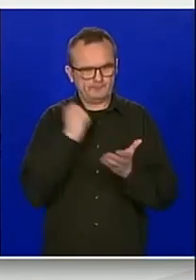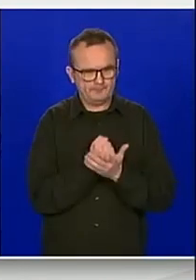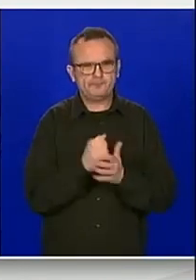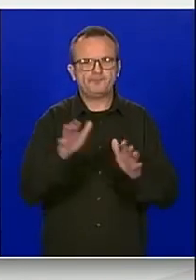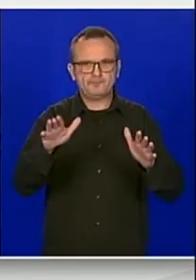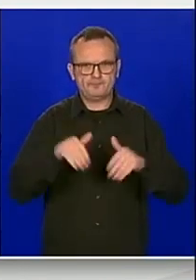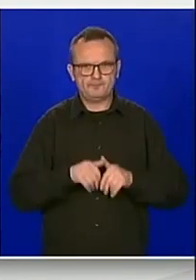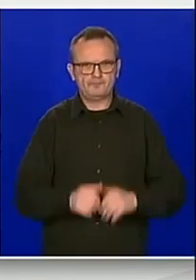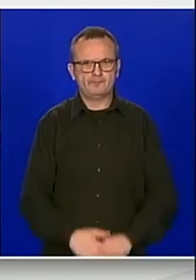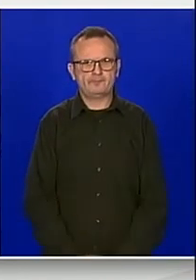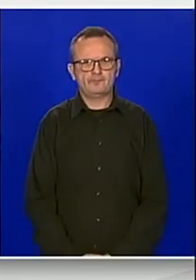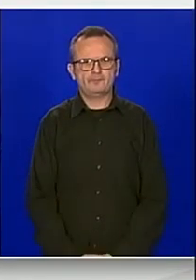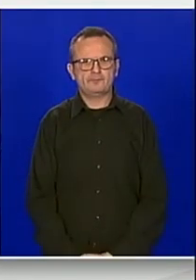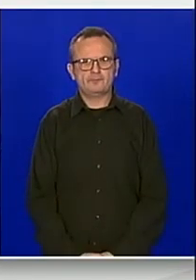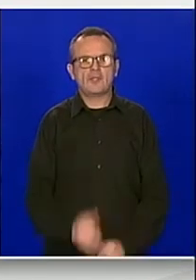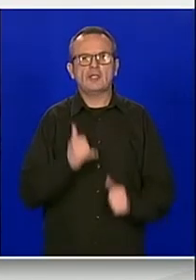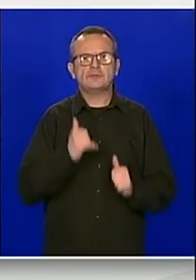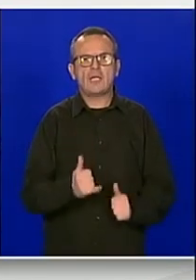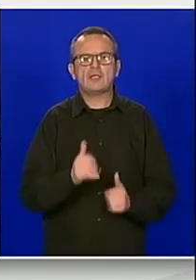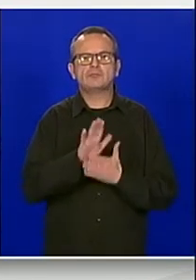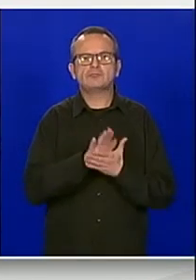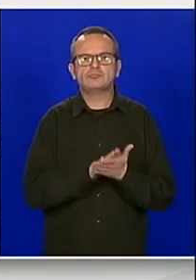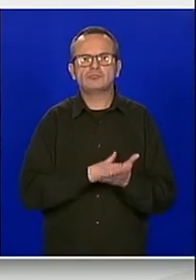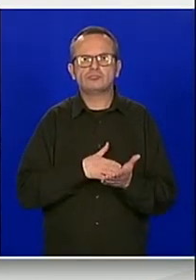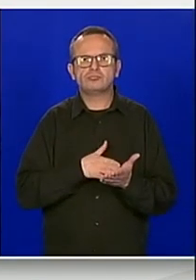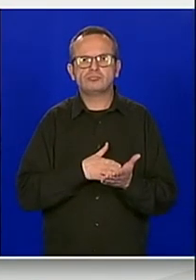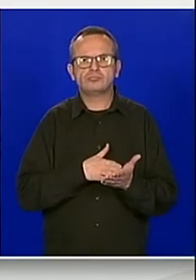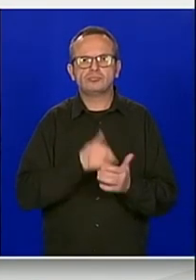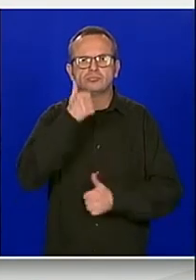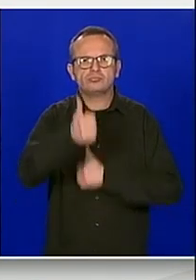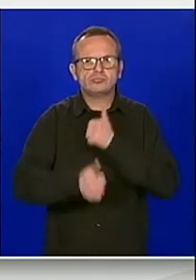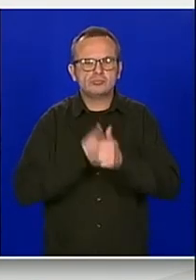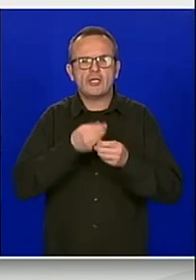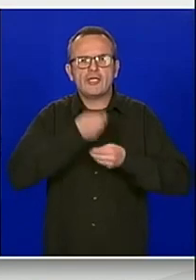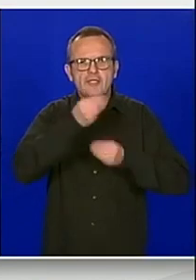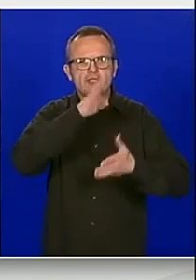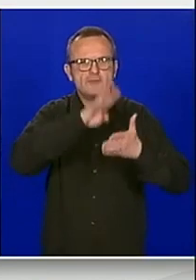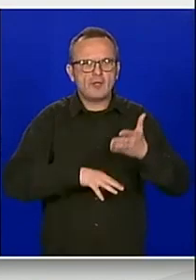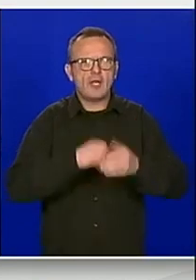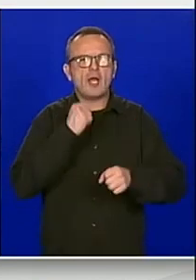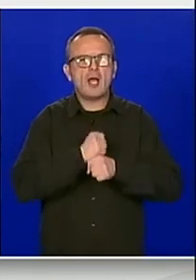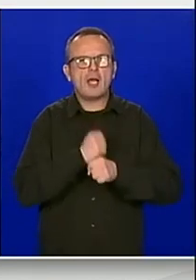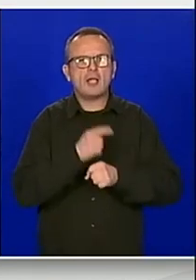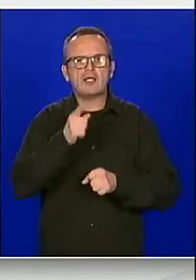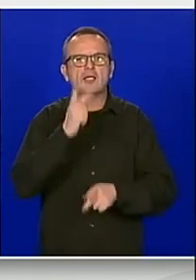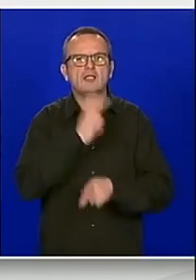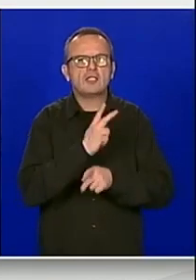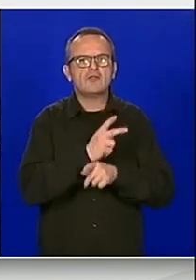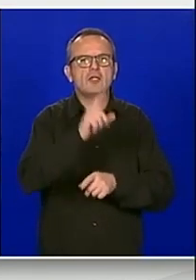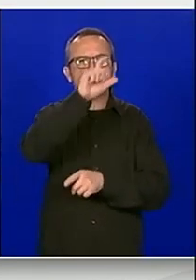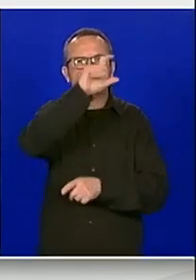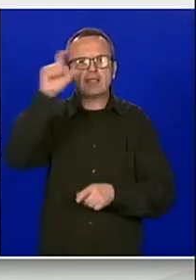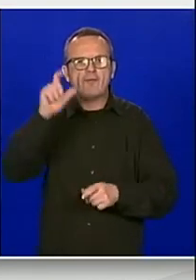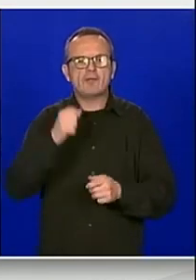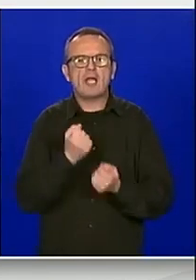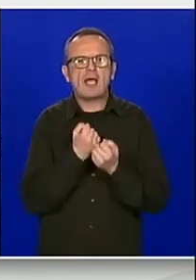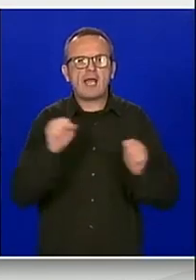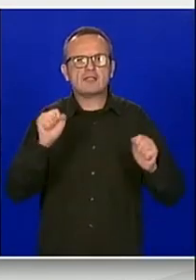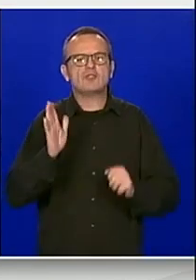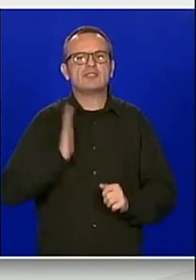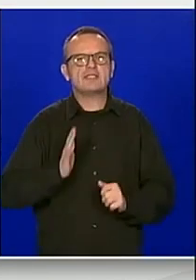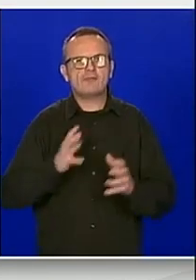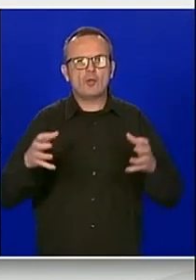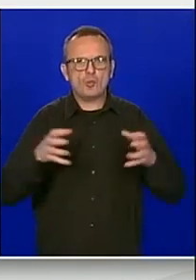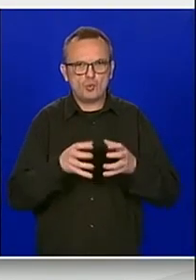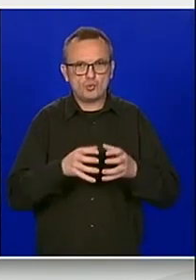prihvatili. Prelazimo na godišnje izvješće o radu nacionalne zaklade za razvoj civilnog društva za